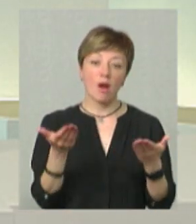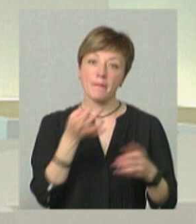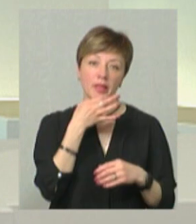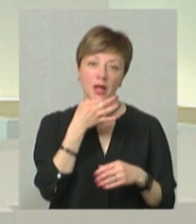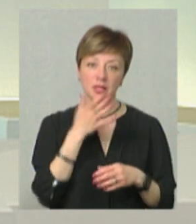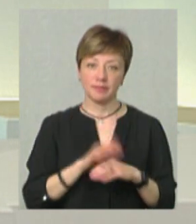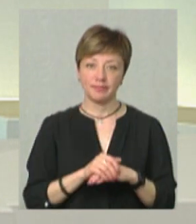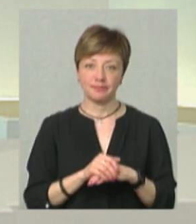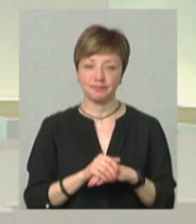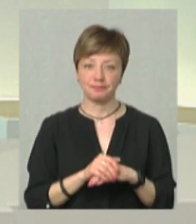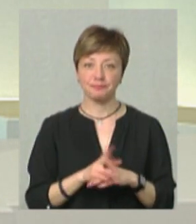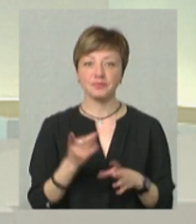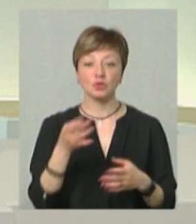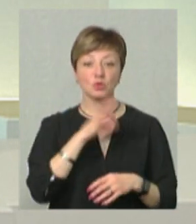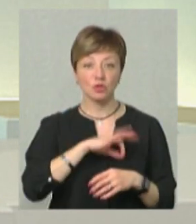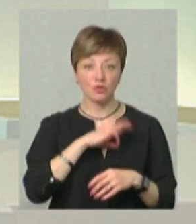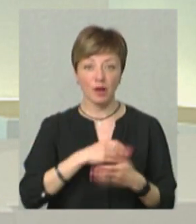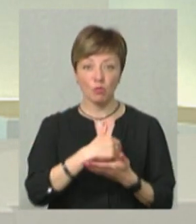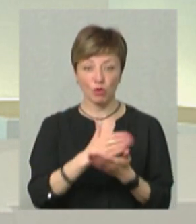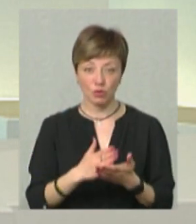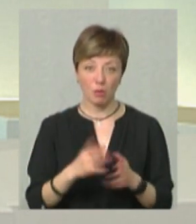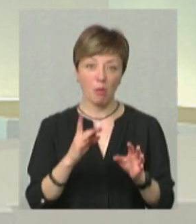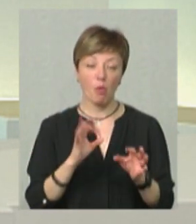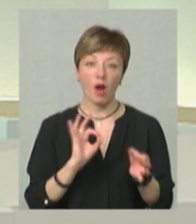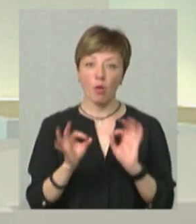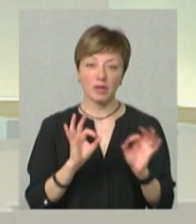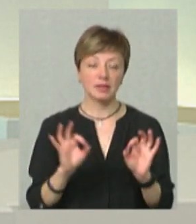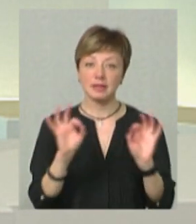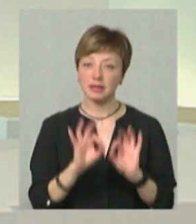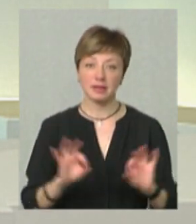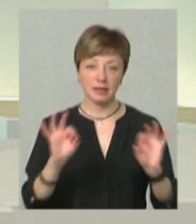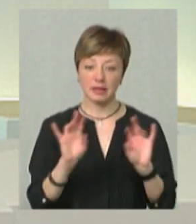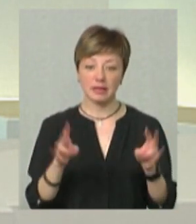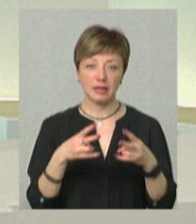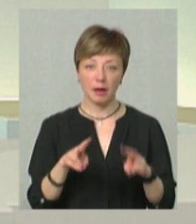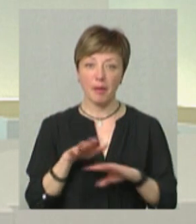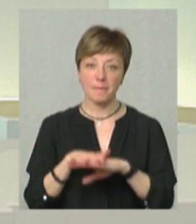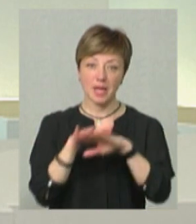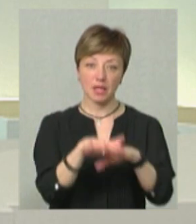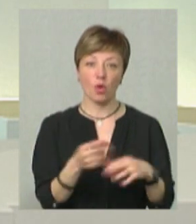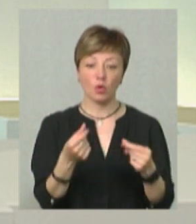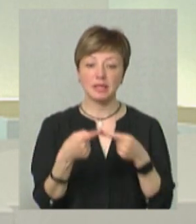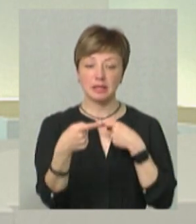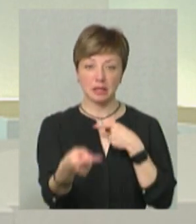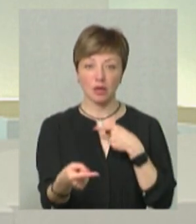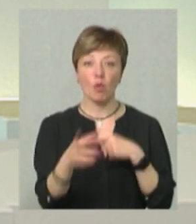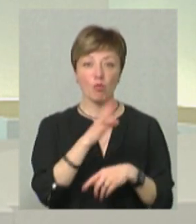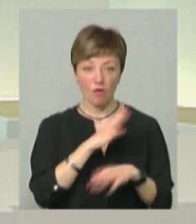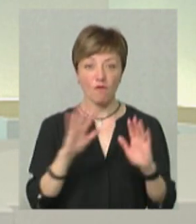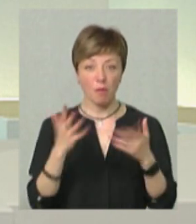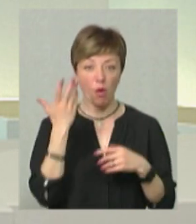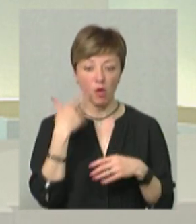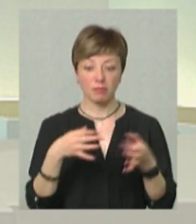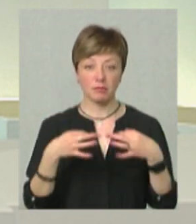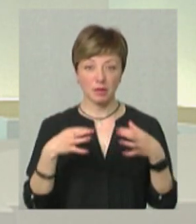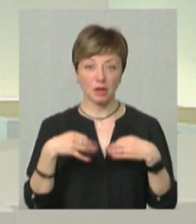Водяки, знайомий користувався якоюсь послуєю ріелтору, по рекомендації. Ні в якому разі не пересилати кошти дистанційно. Був випадок, коли